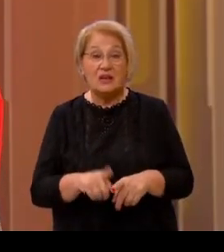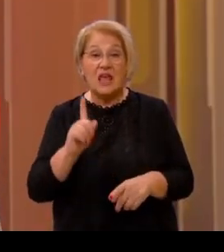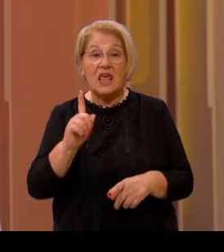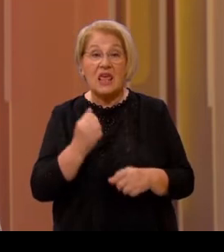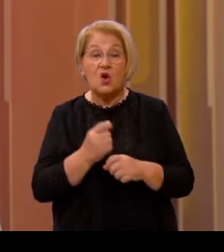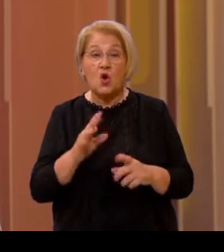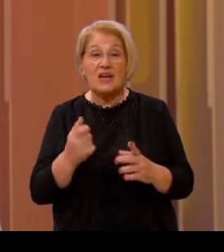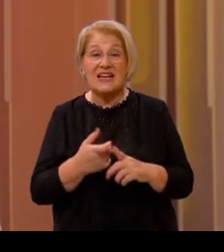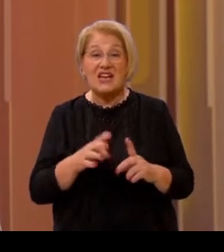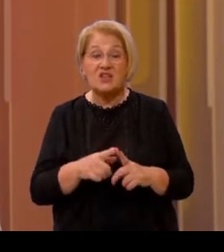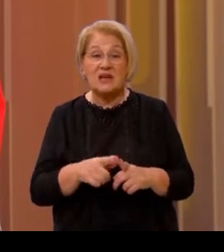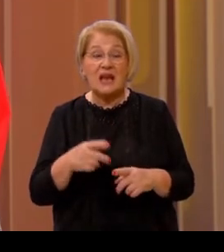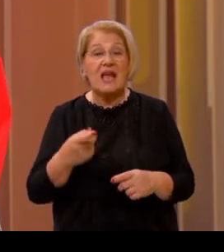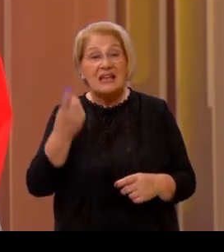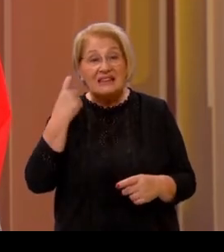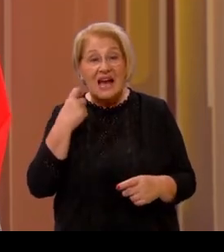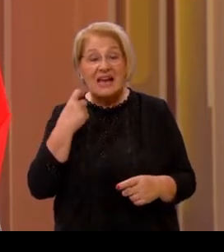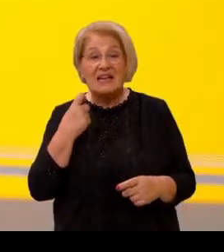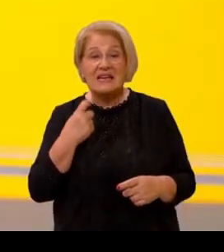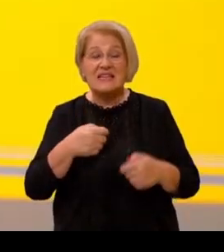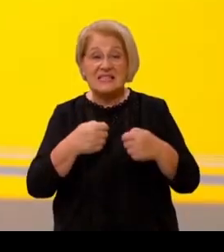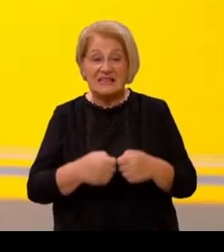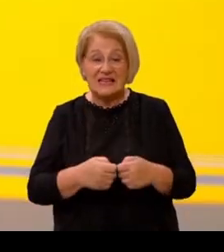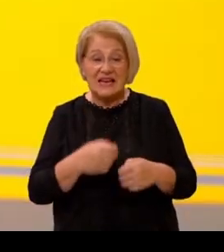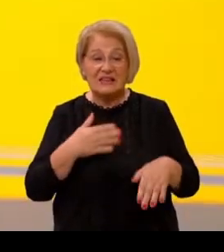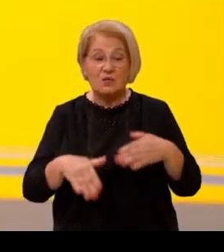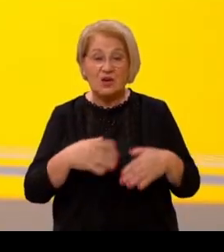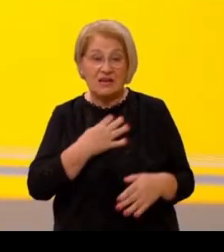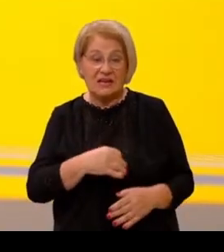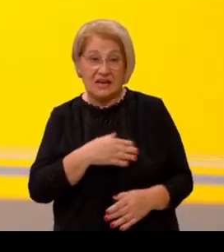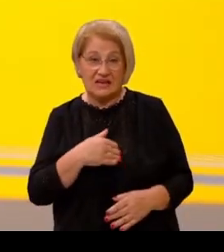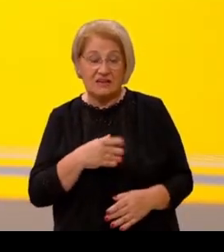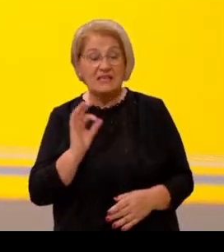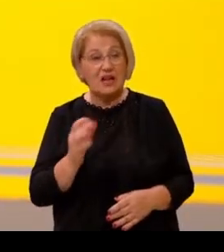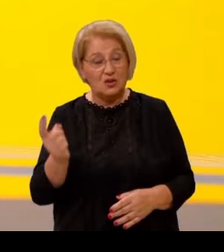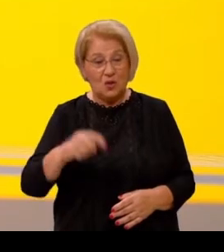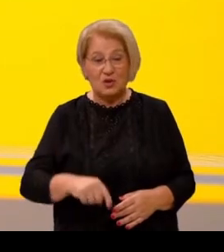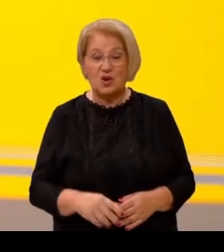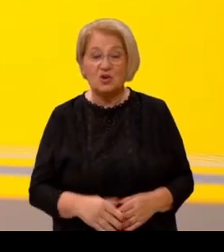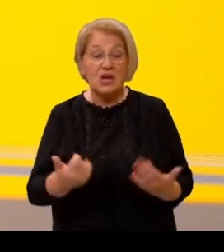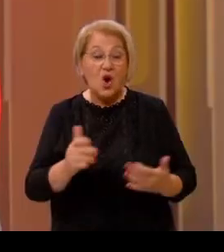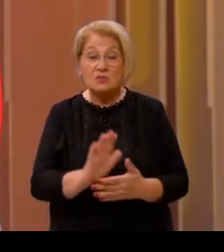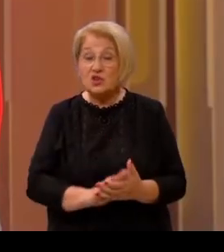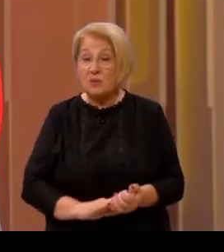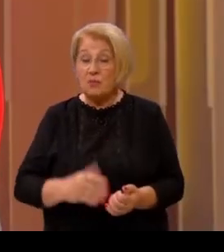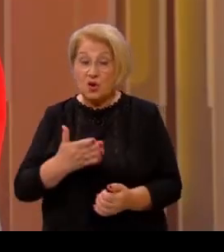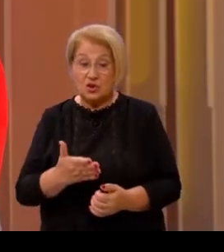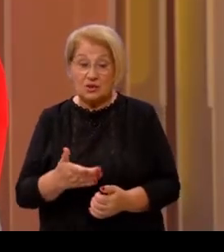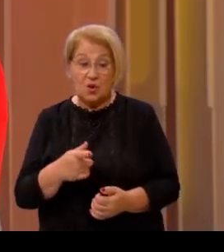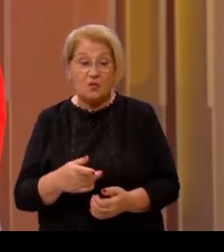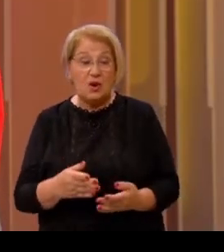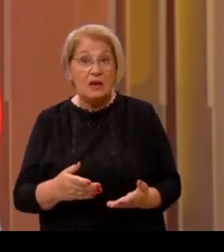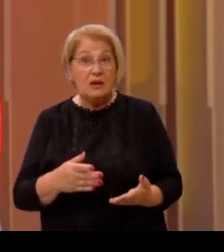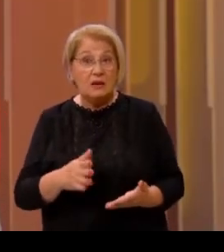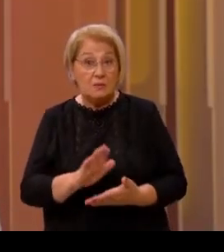Knežević, tajnik sindikata umirovljenika Hrvatske. Dobar dan i dobro nam došli. Dobar dan. Krećemo odmah s vama. U ovoj našoj